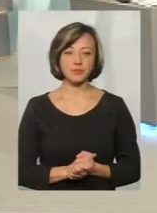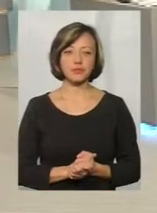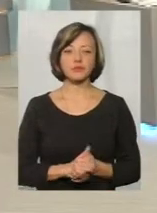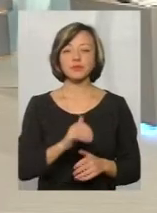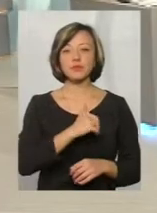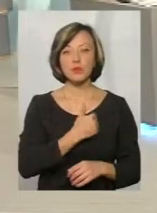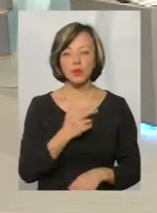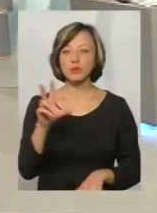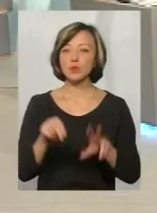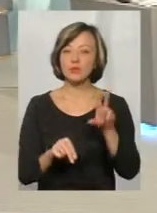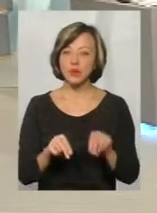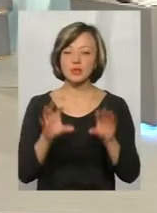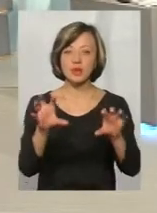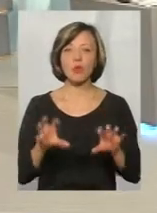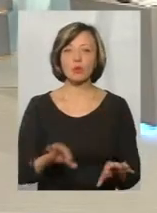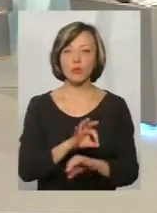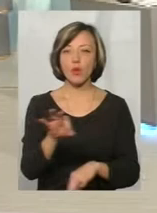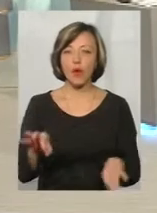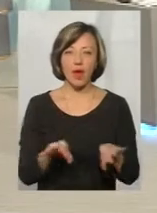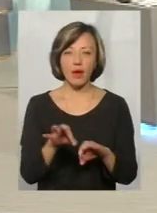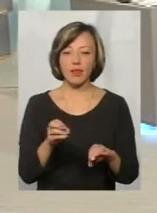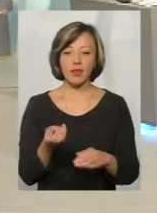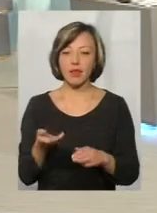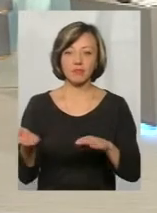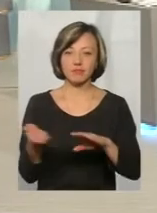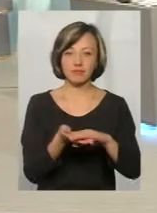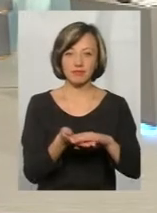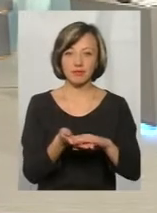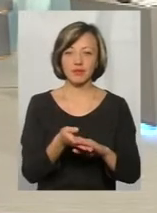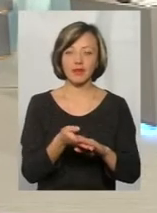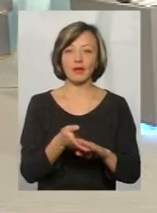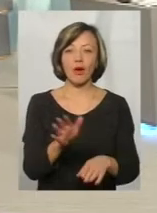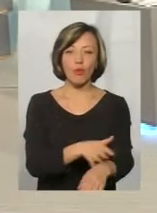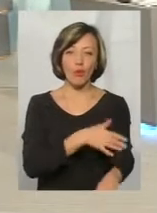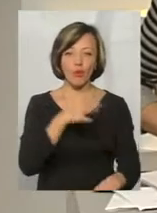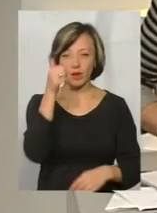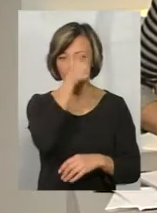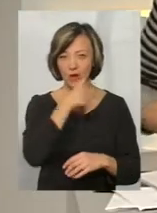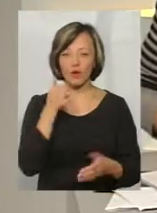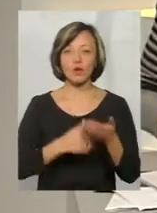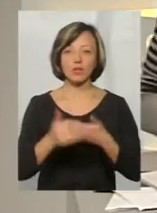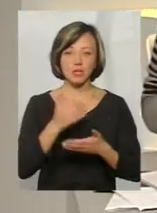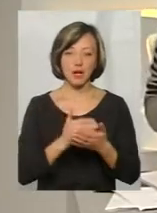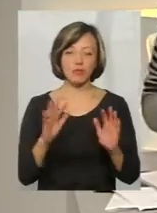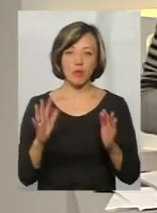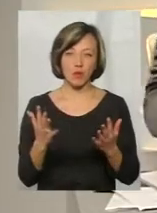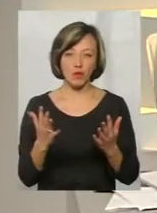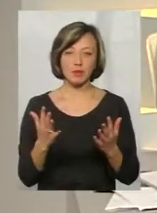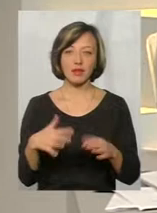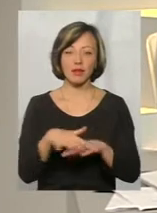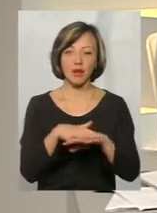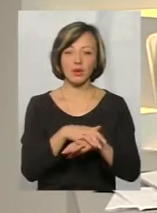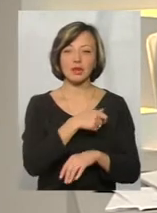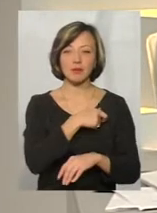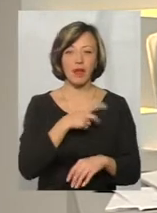сподіватися, що законопроект не запилиться під сукном і в останній момент народні